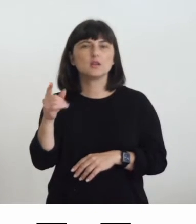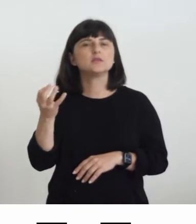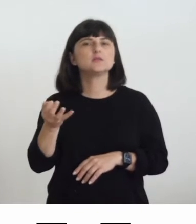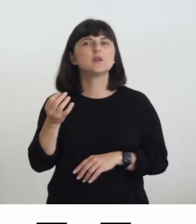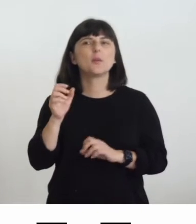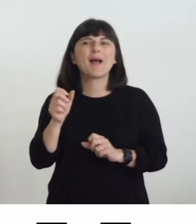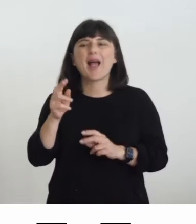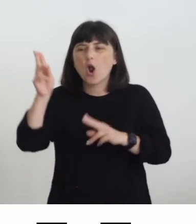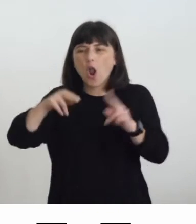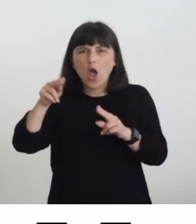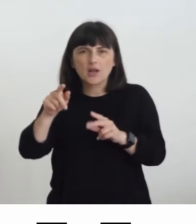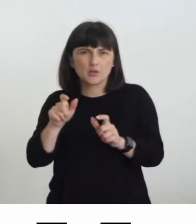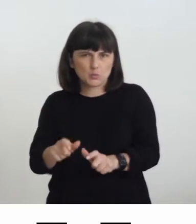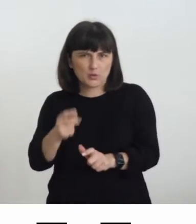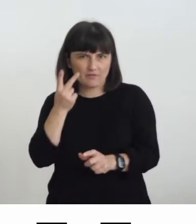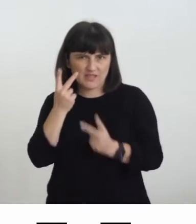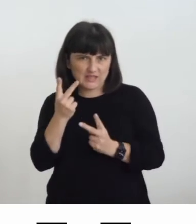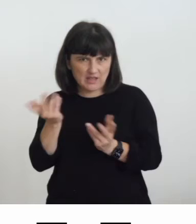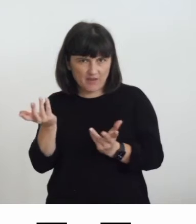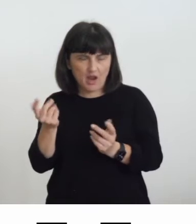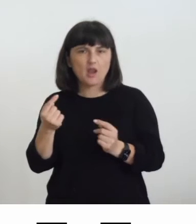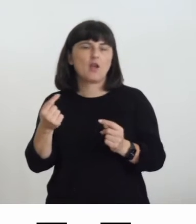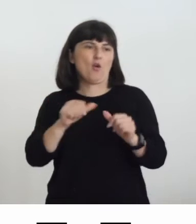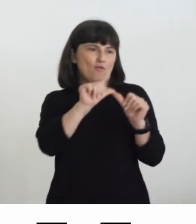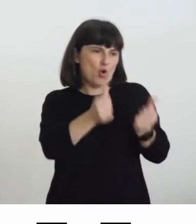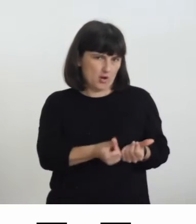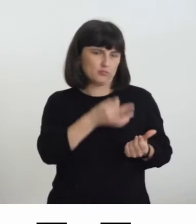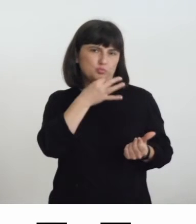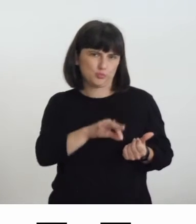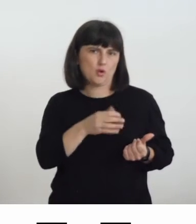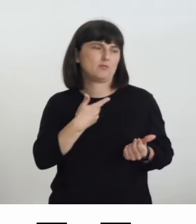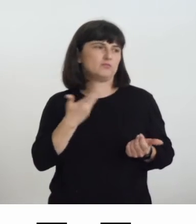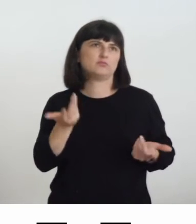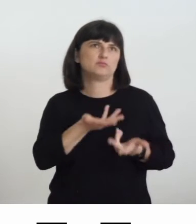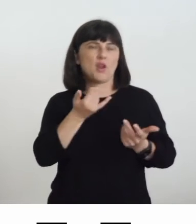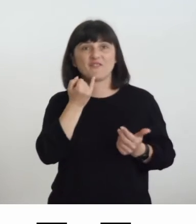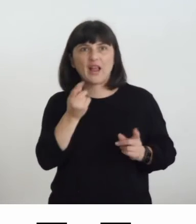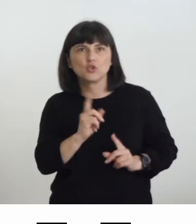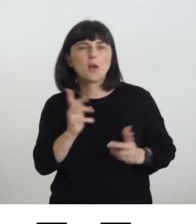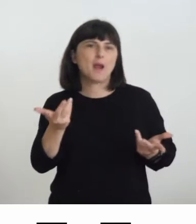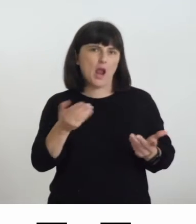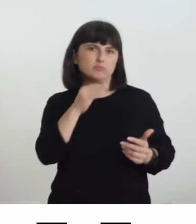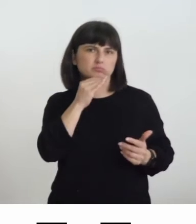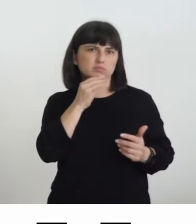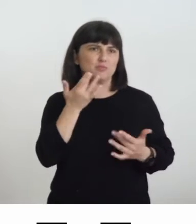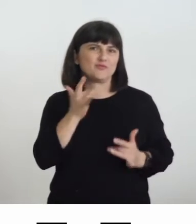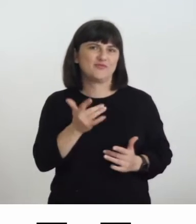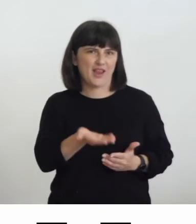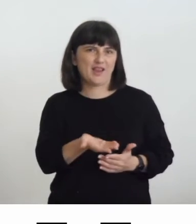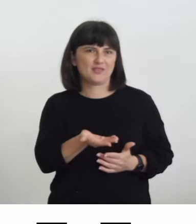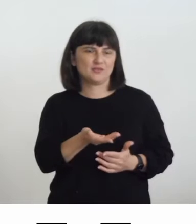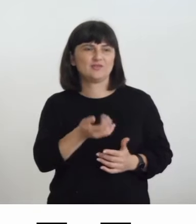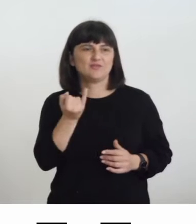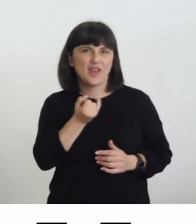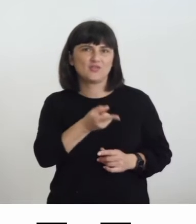visivo, mentre per la forma io posso tradurre con non dico con facilità ma comunque è molto più semplice tradurre la forma